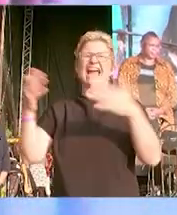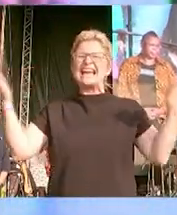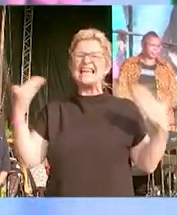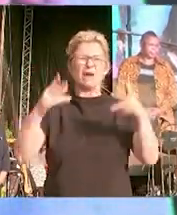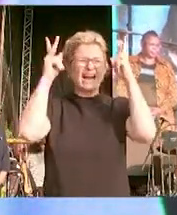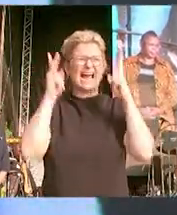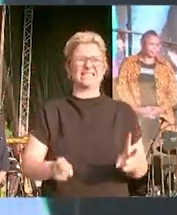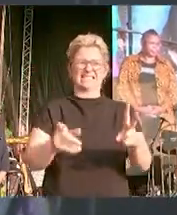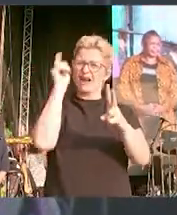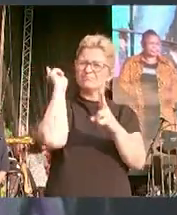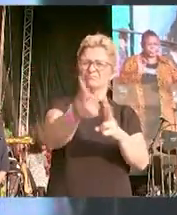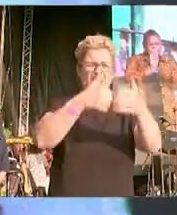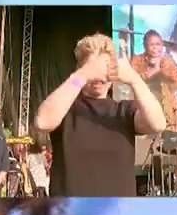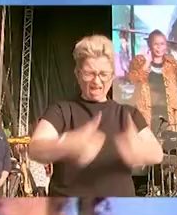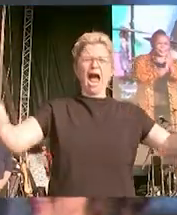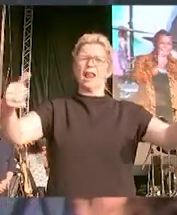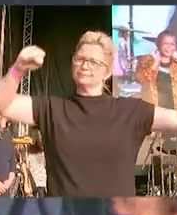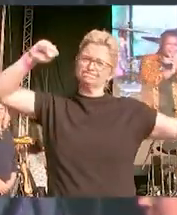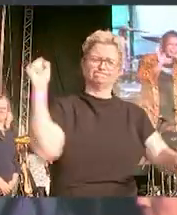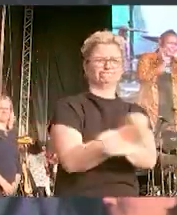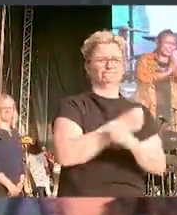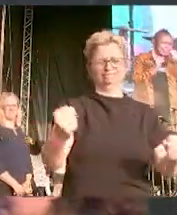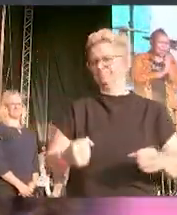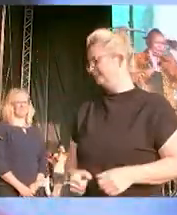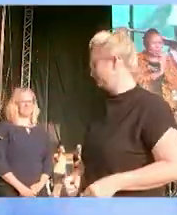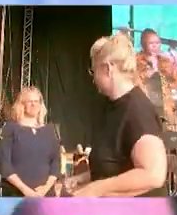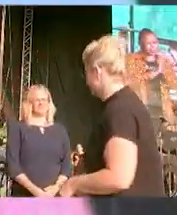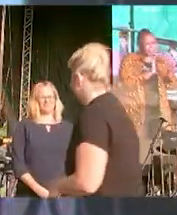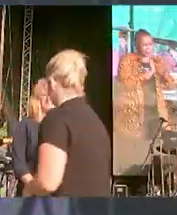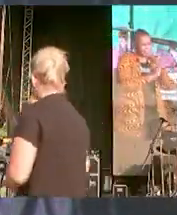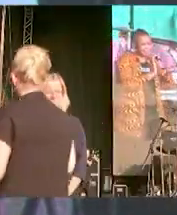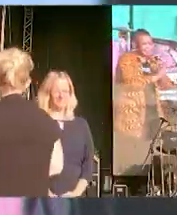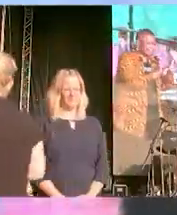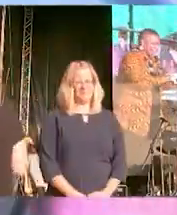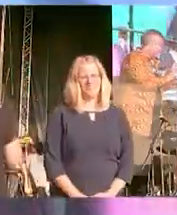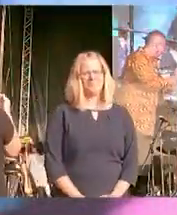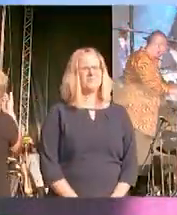ist unteilbar. Wunderbar. Wunderbar. Wunderbar. Dankeschön.